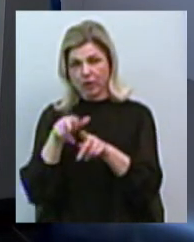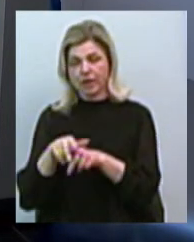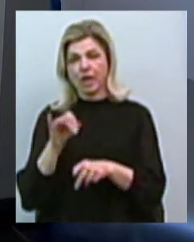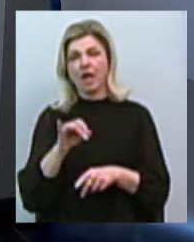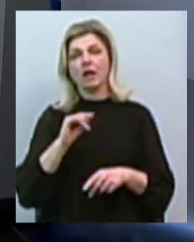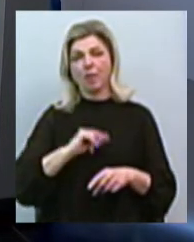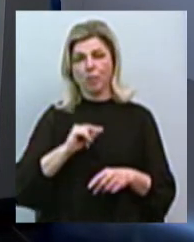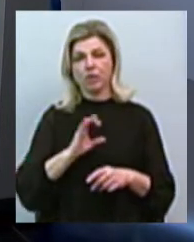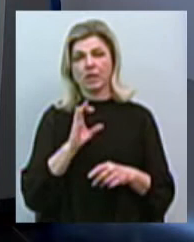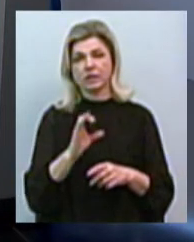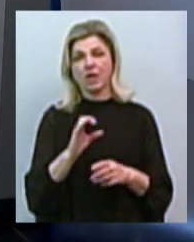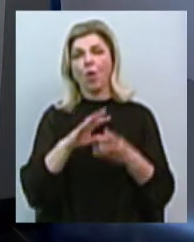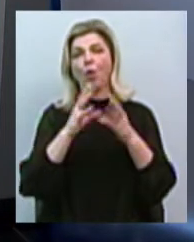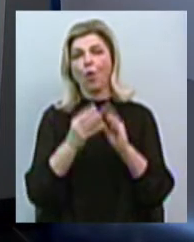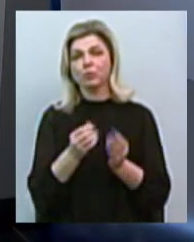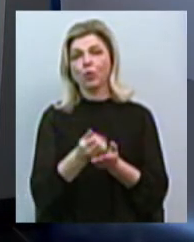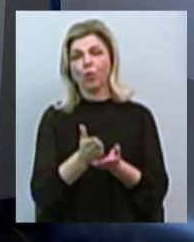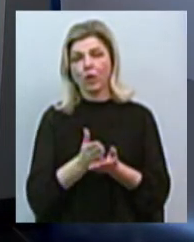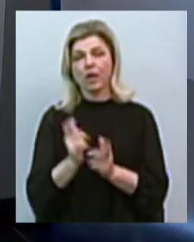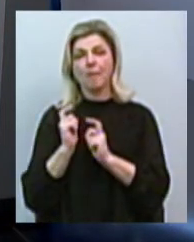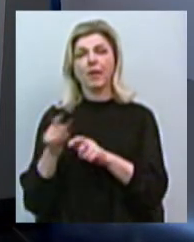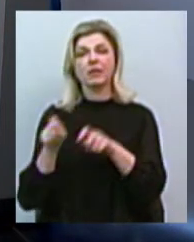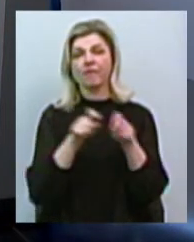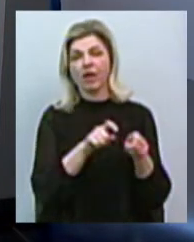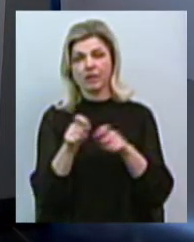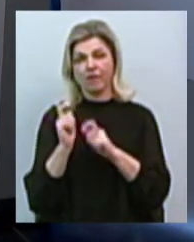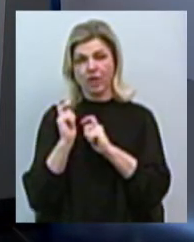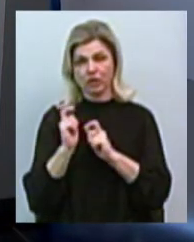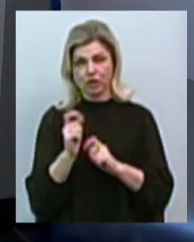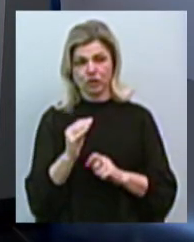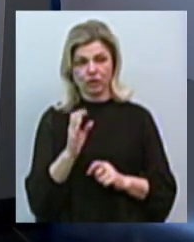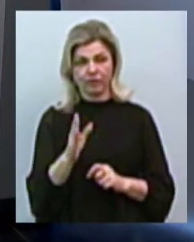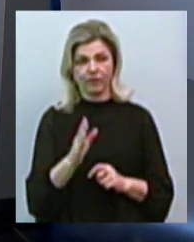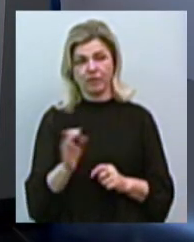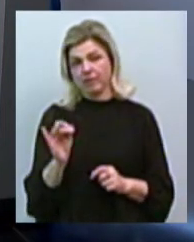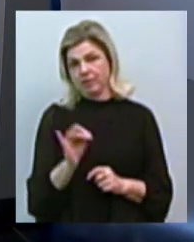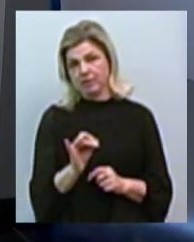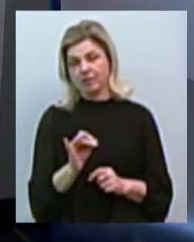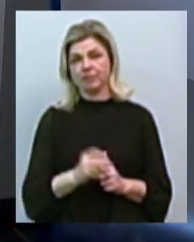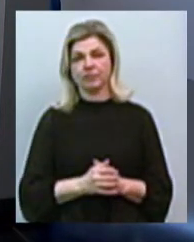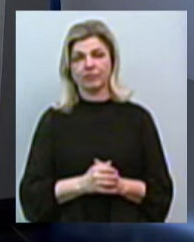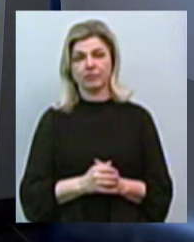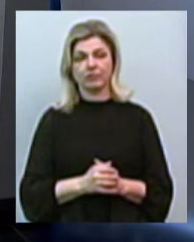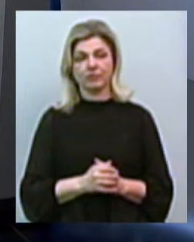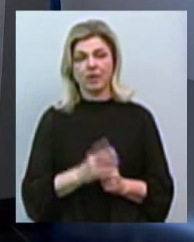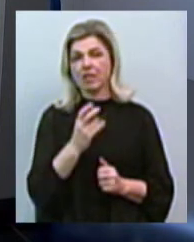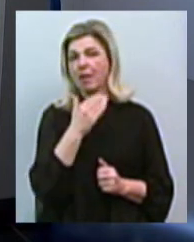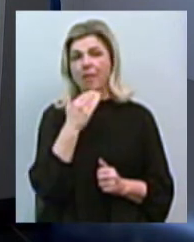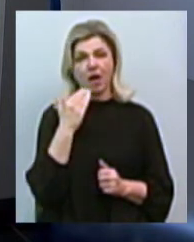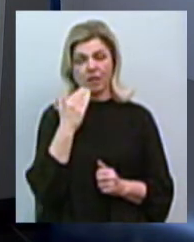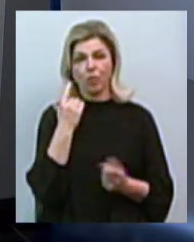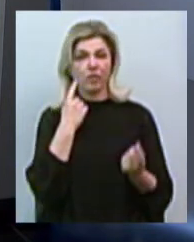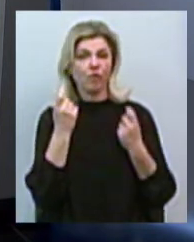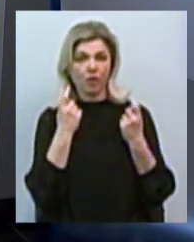контейнерів. Загальні послуги з перевезення вантажів. Ну і, в принципі, не дуже багато інформації